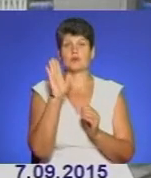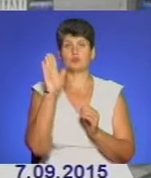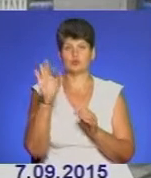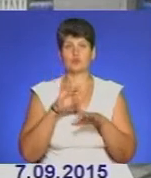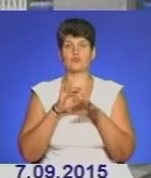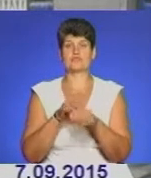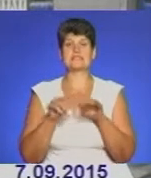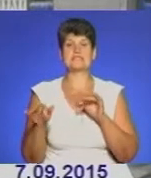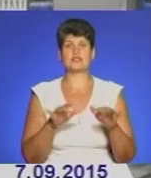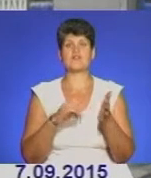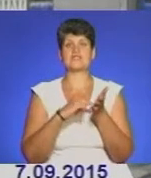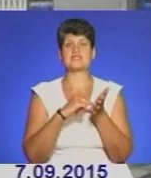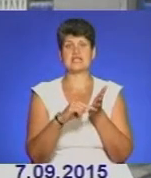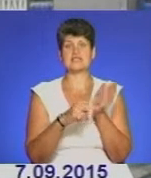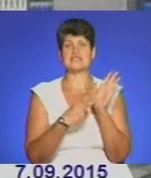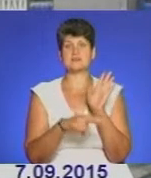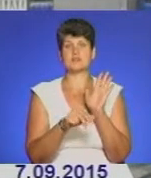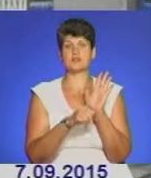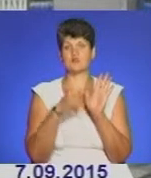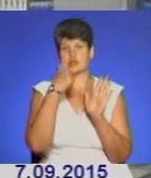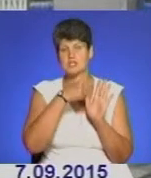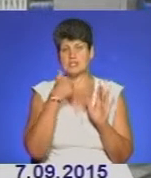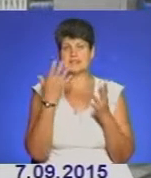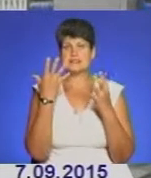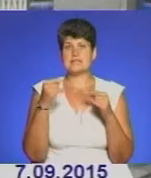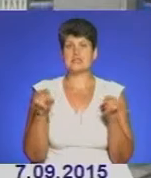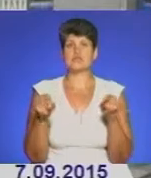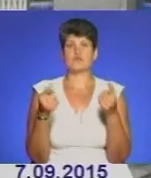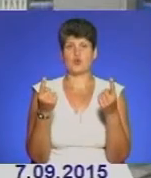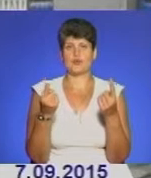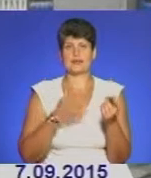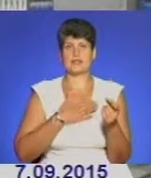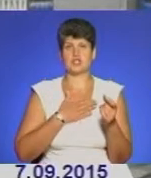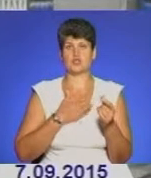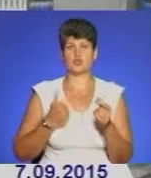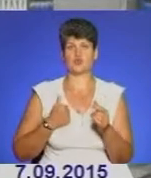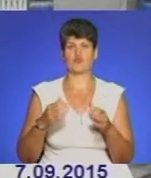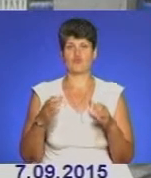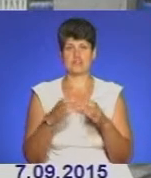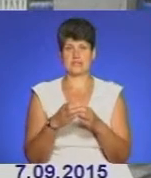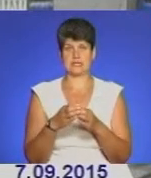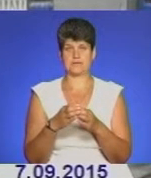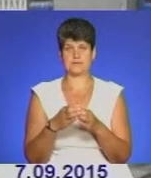заходи щодо відзначення 76-ї річниці з дня створення нашої військової частини.